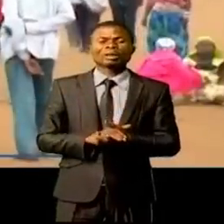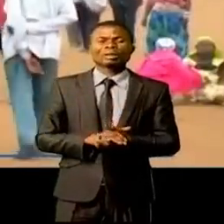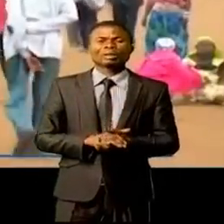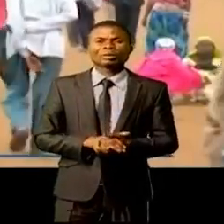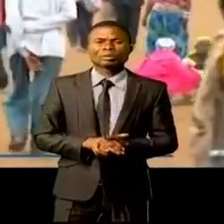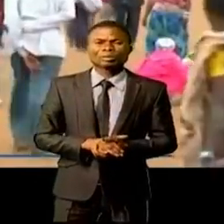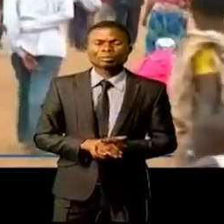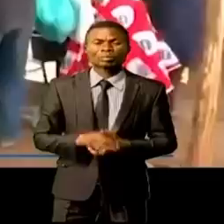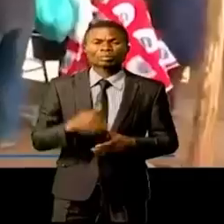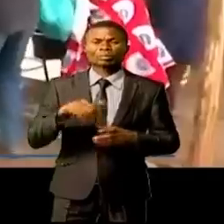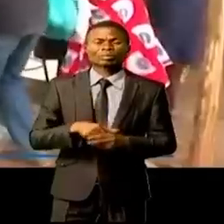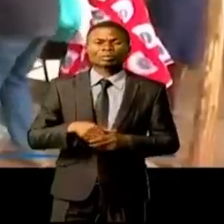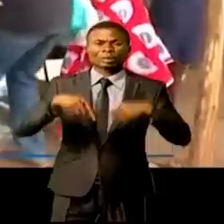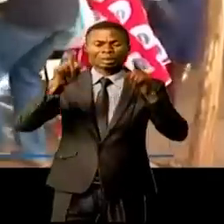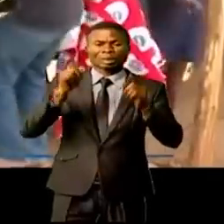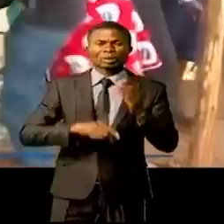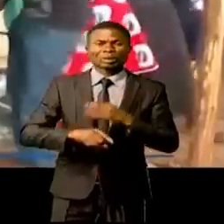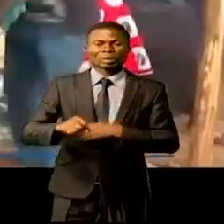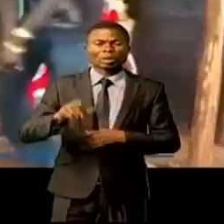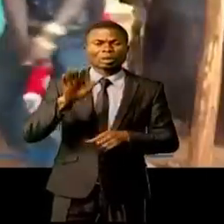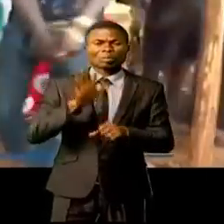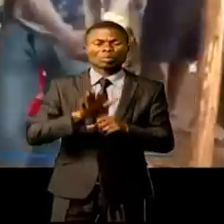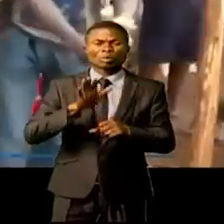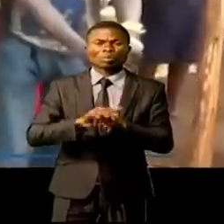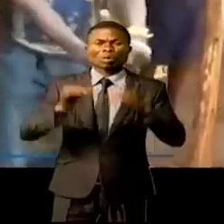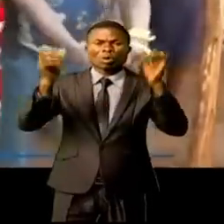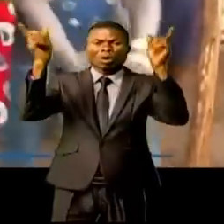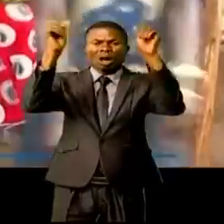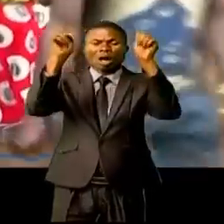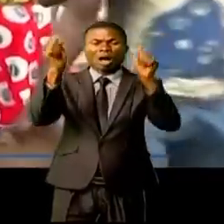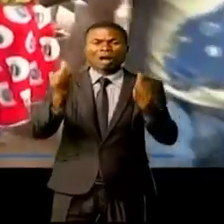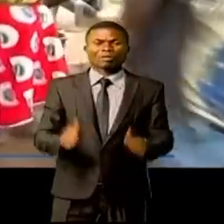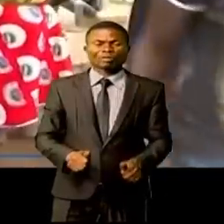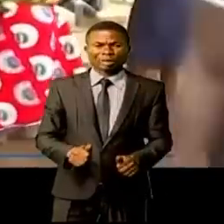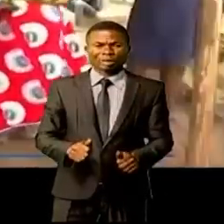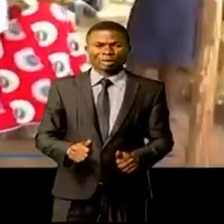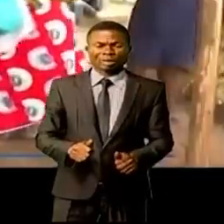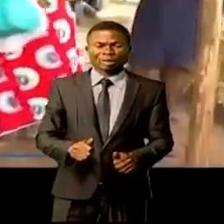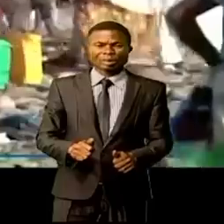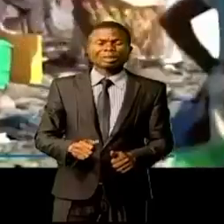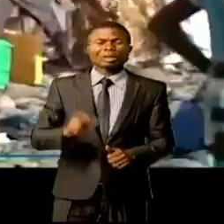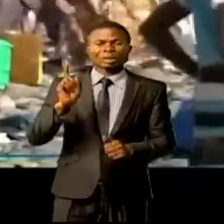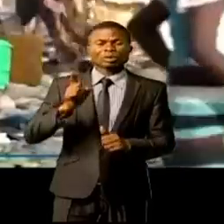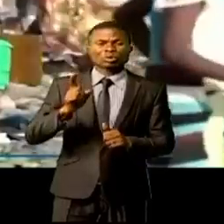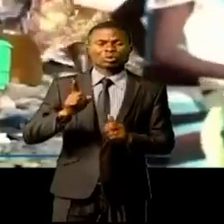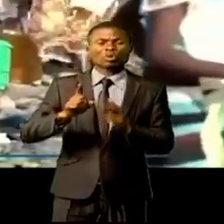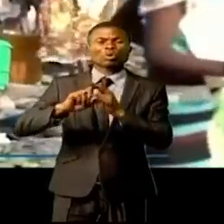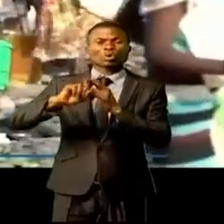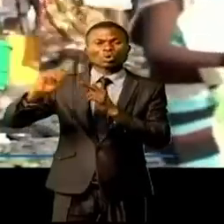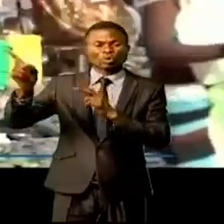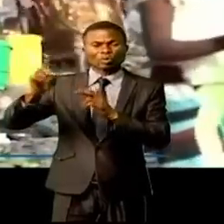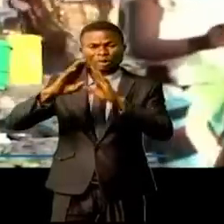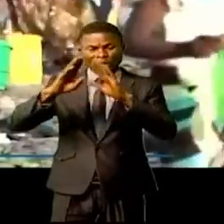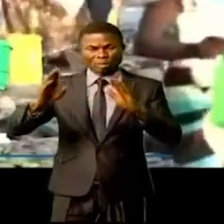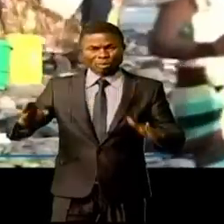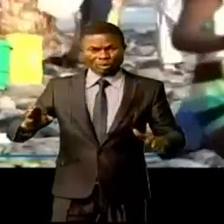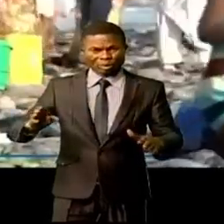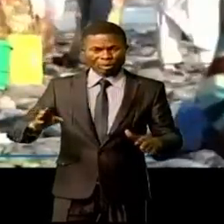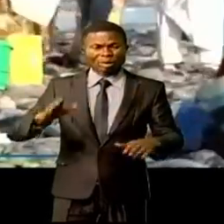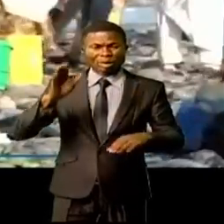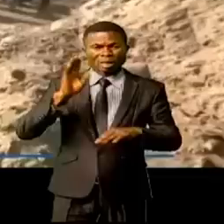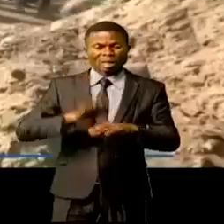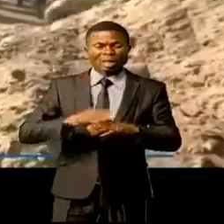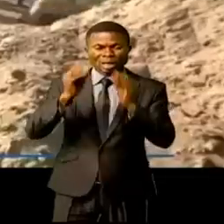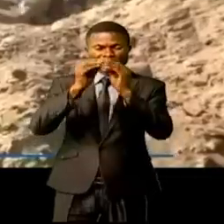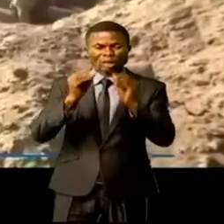Au cours des dernières années, le nombre d'Africains ayant été contraints de quitter leur lieu de résidence habituel a atteint la barre de